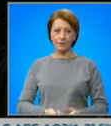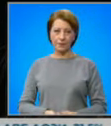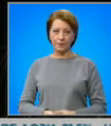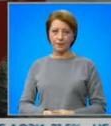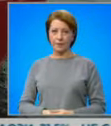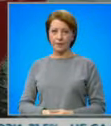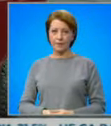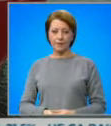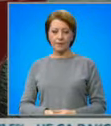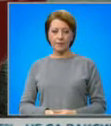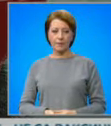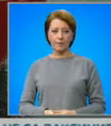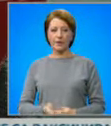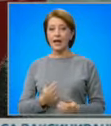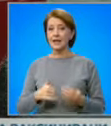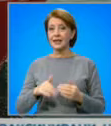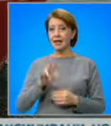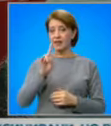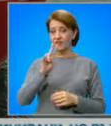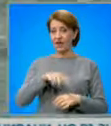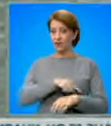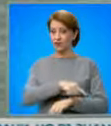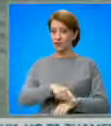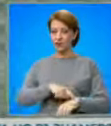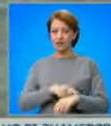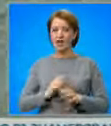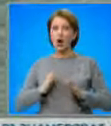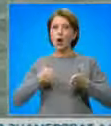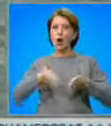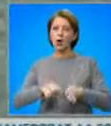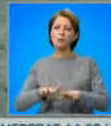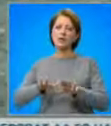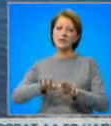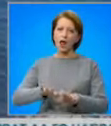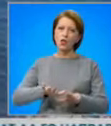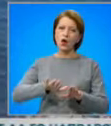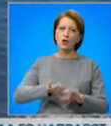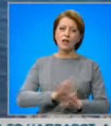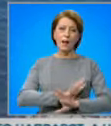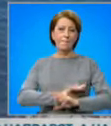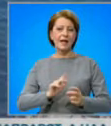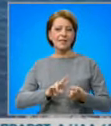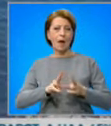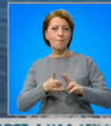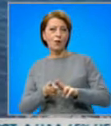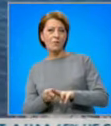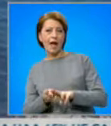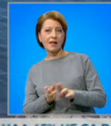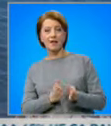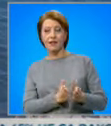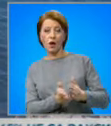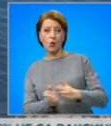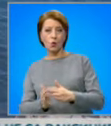репортажа. Над два часа товарният кораб се е носил към брега без да променя курса си. Корабът е бил на курс,